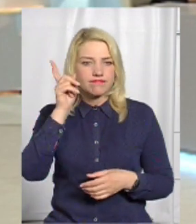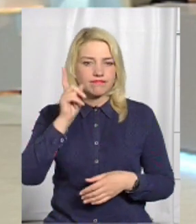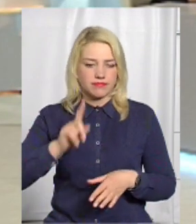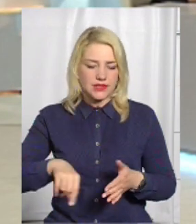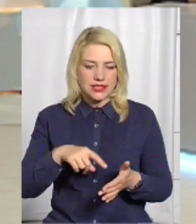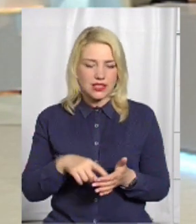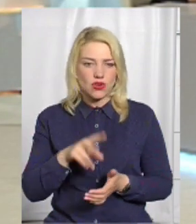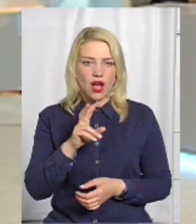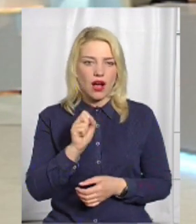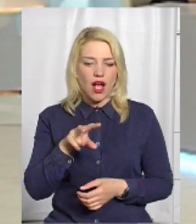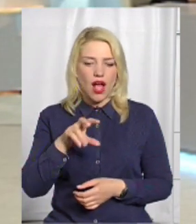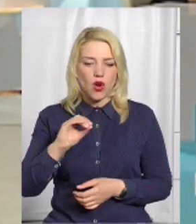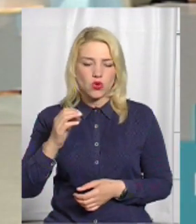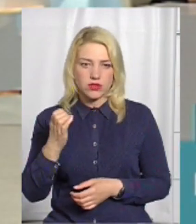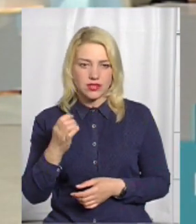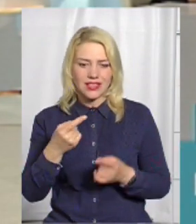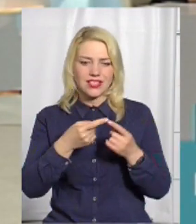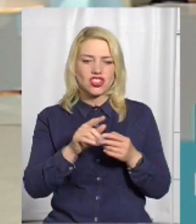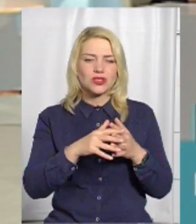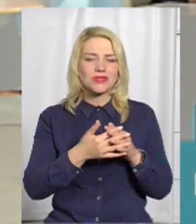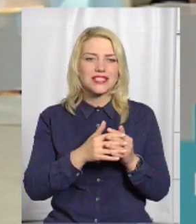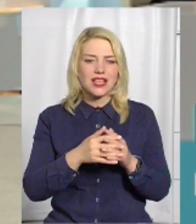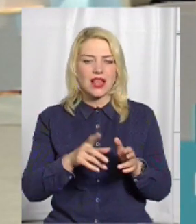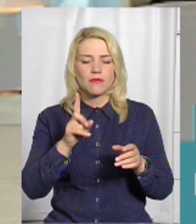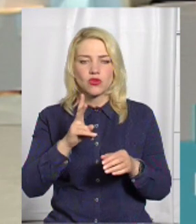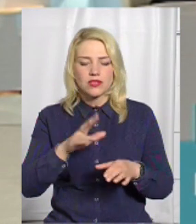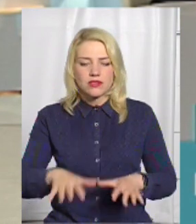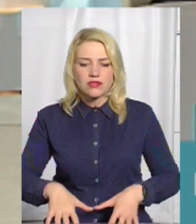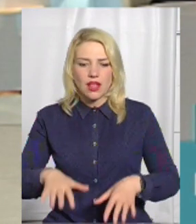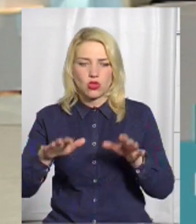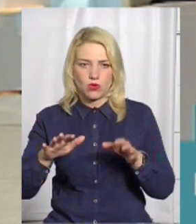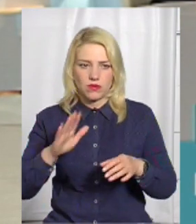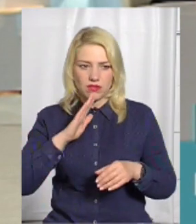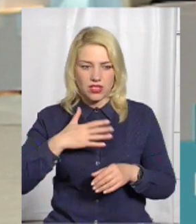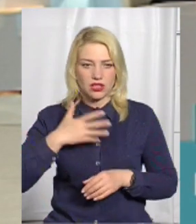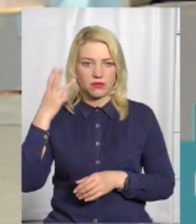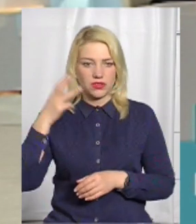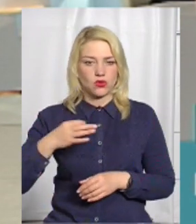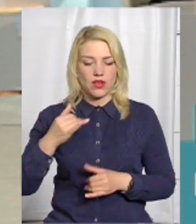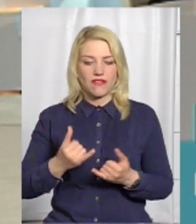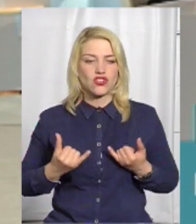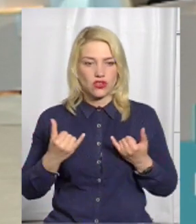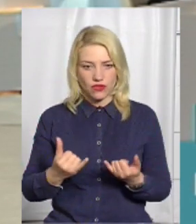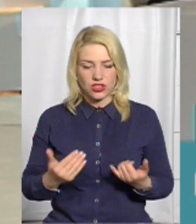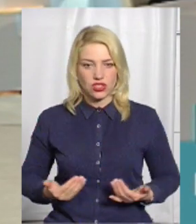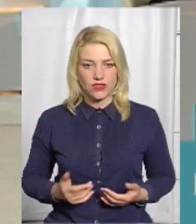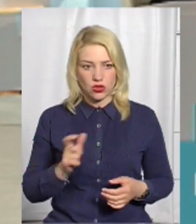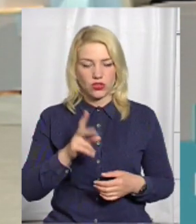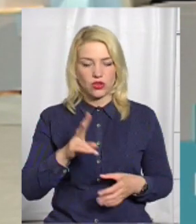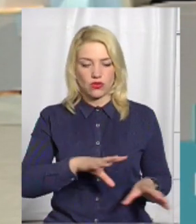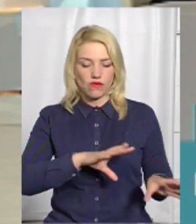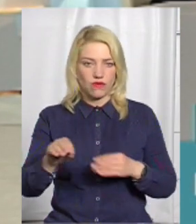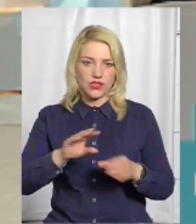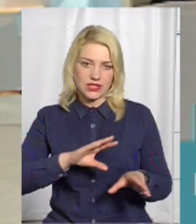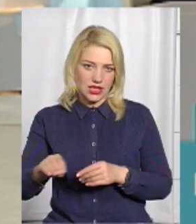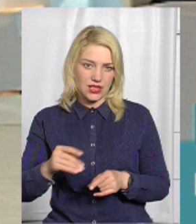Калюз, іншим селам затопленим нашої Хмельницької області. І вшанувати живих людей, ще виселених